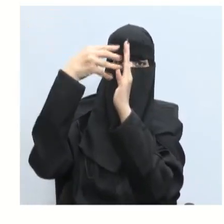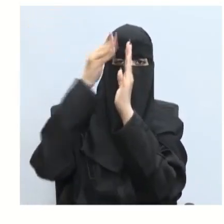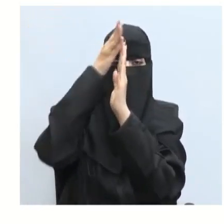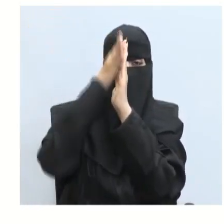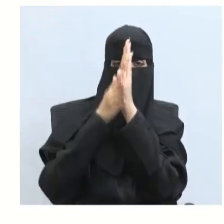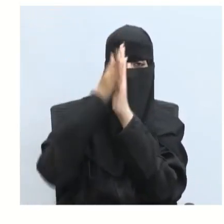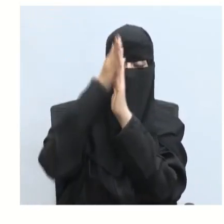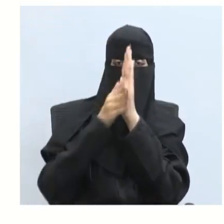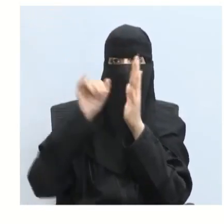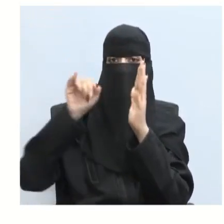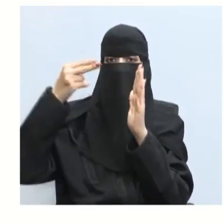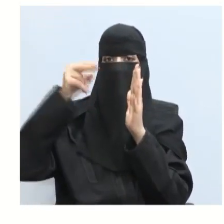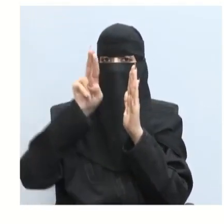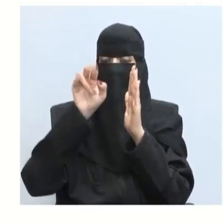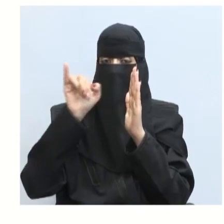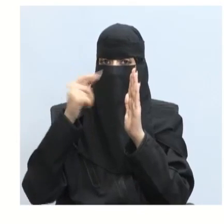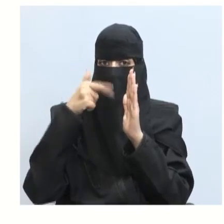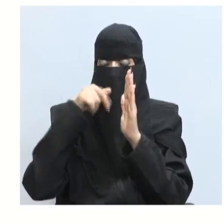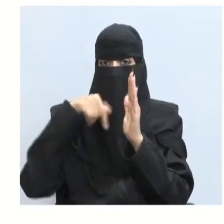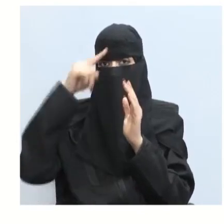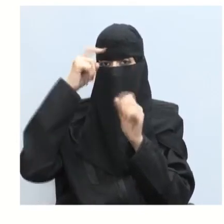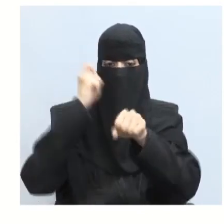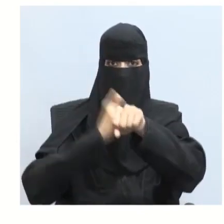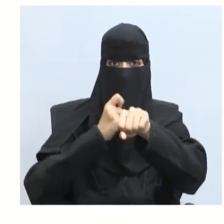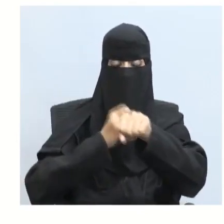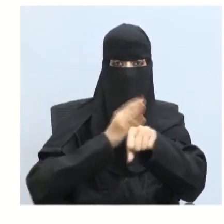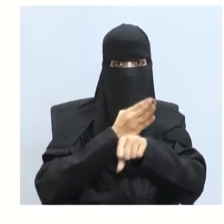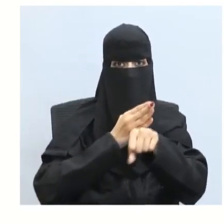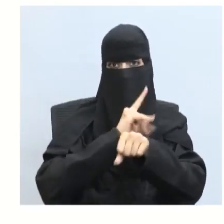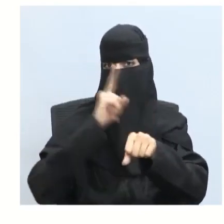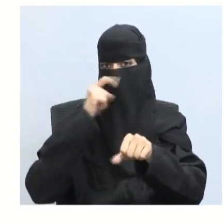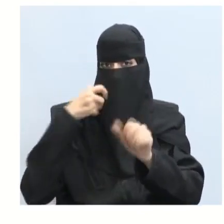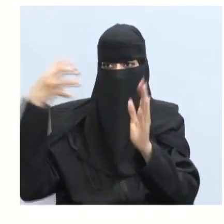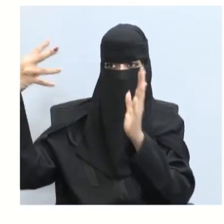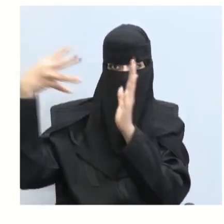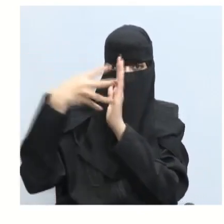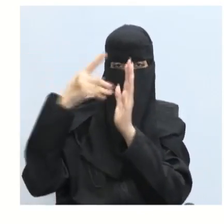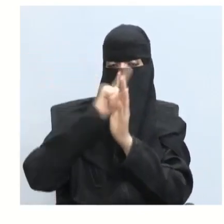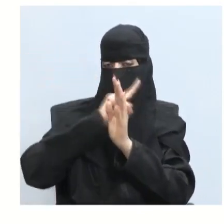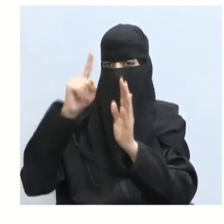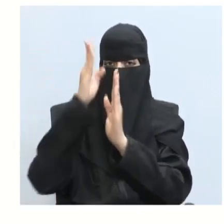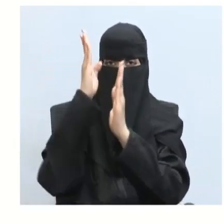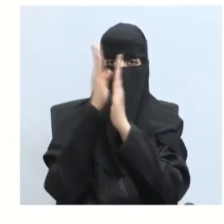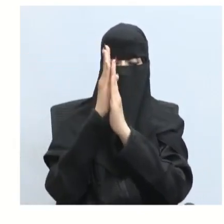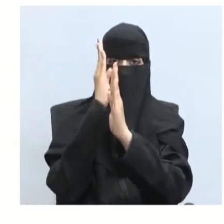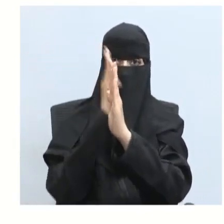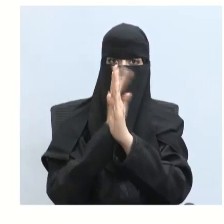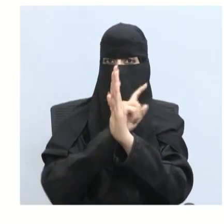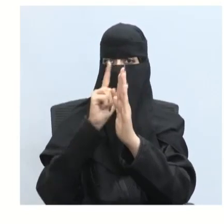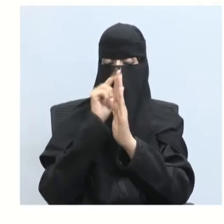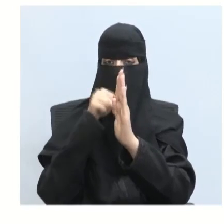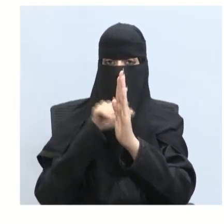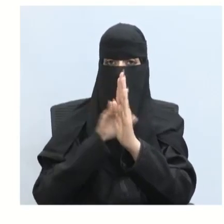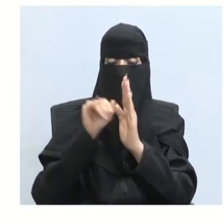ويعكس بعض الضوء مثل الحديد والخشب أطلقنا عليها مسمى ماذا؟ نعم أحسنت عزيزي الطالب